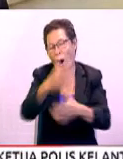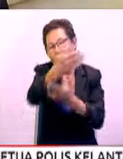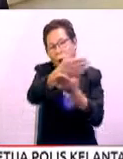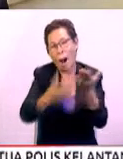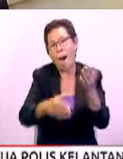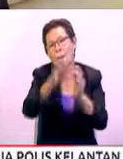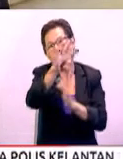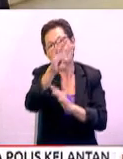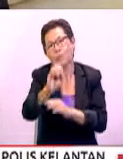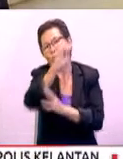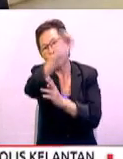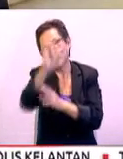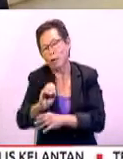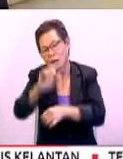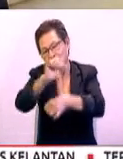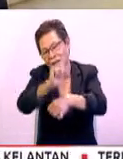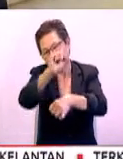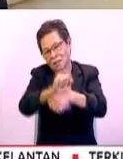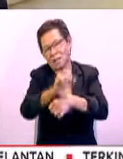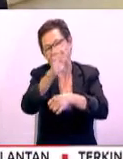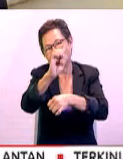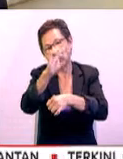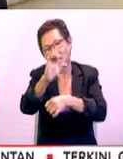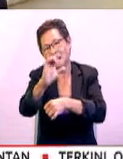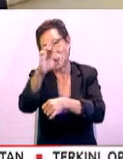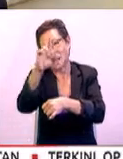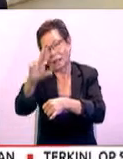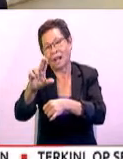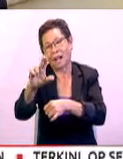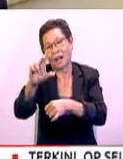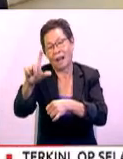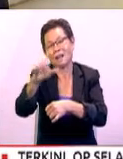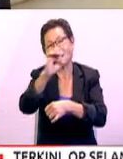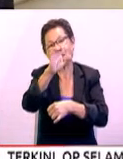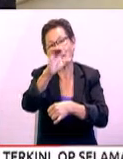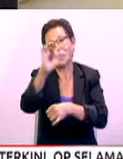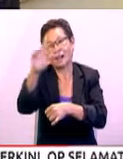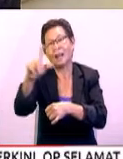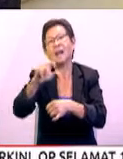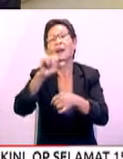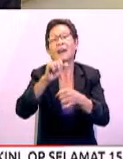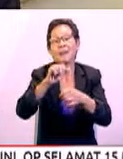daripada 40% kerja-kerja sivil projek perkhidmatan ril tersebut.